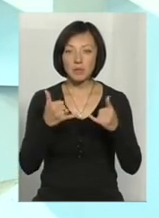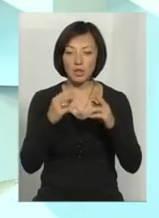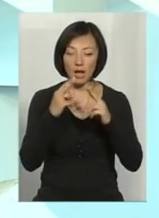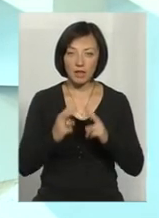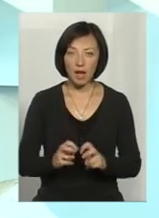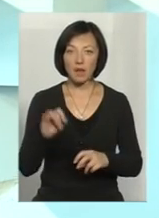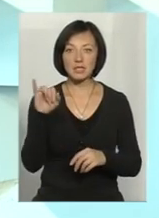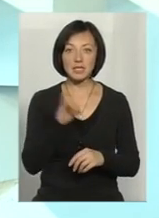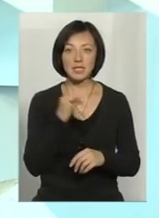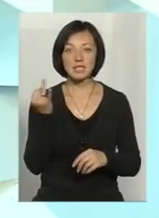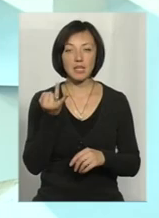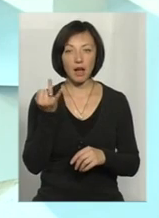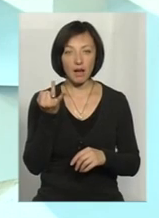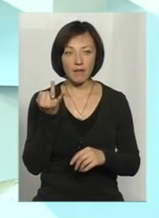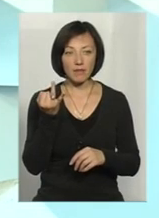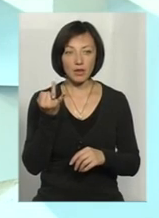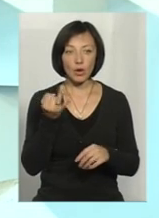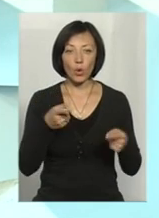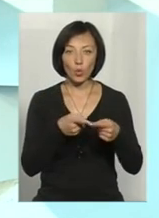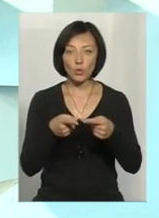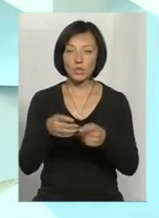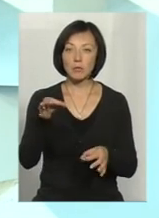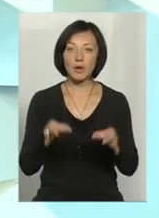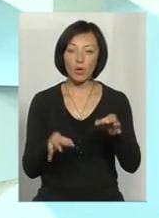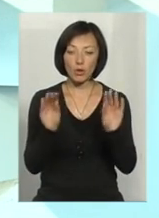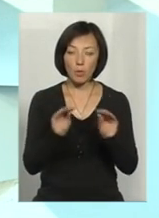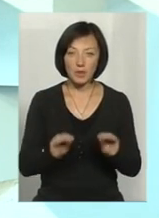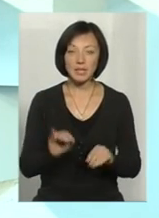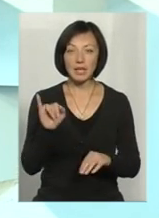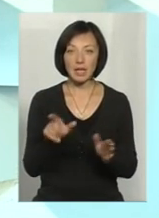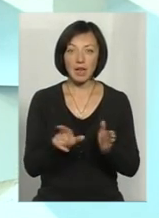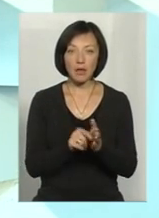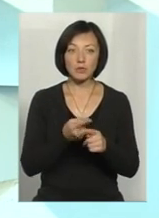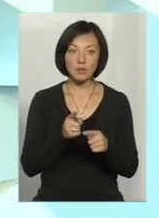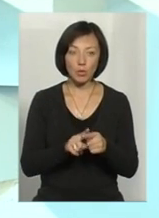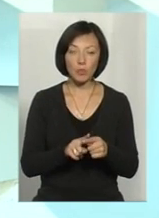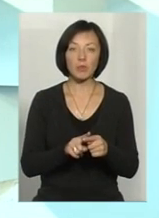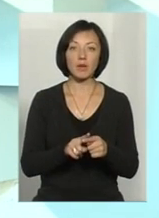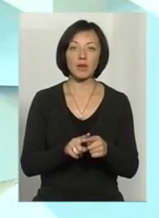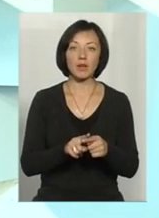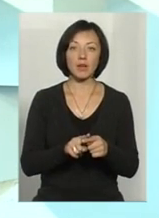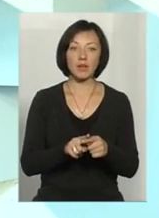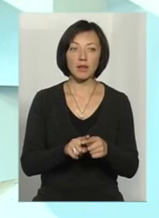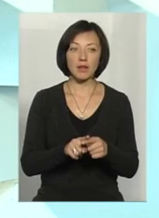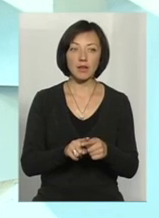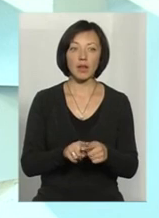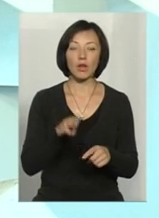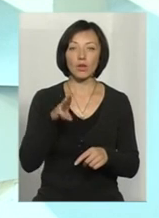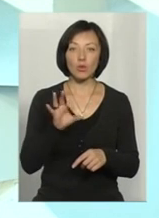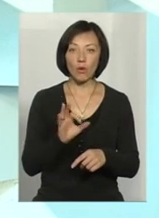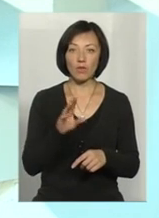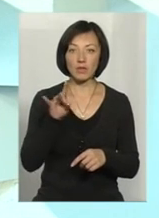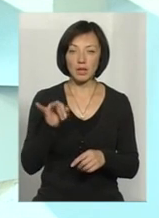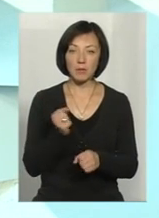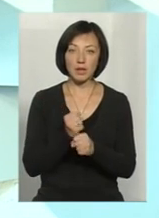аналіз, і цікаві куточки природи описані. І разом з тим, у цьому ж місці є НПП «Подільське ТОВ-3Д», де